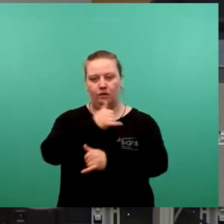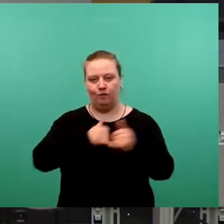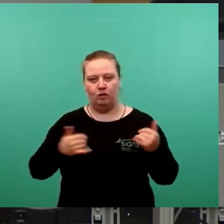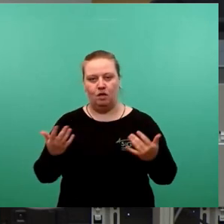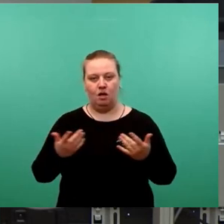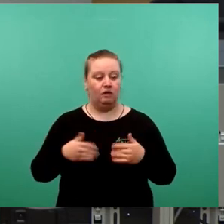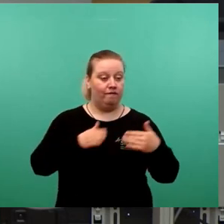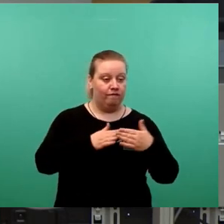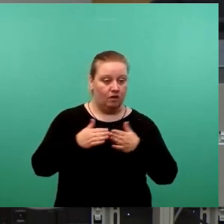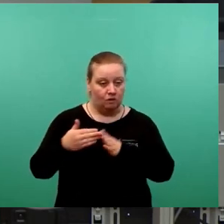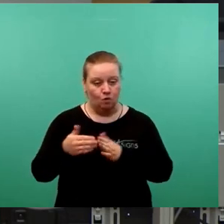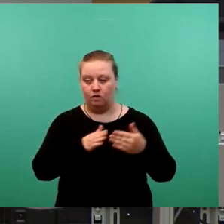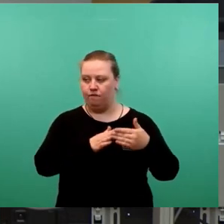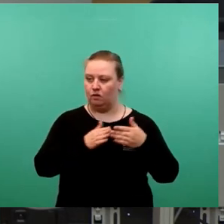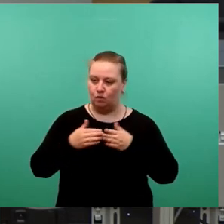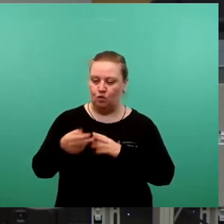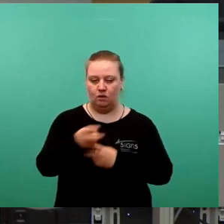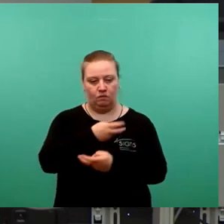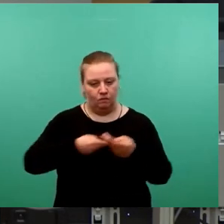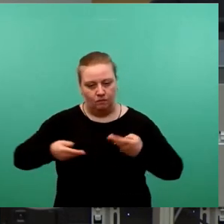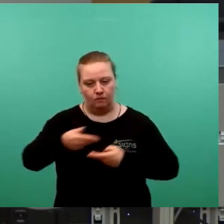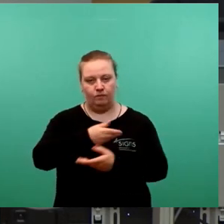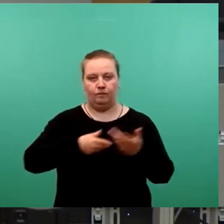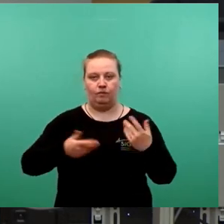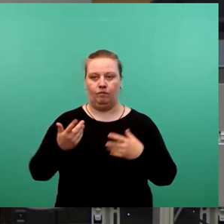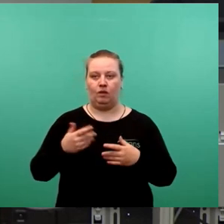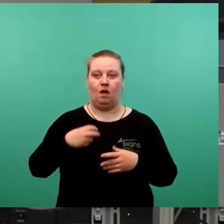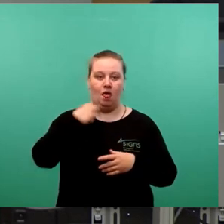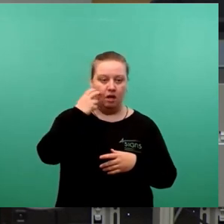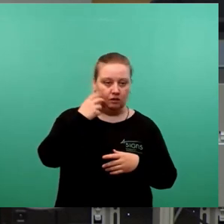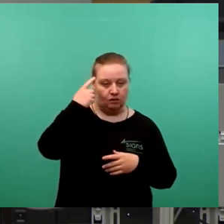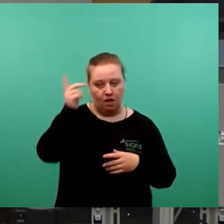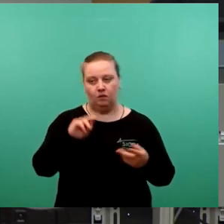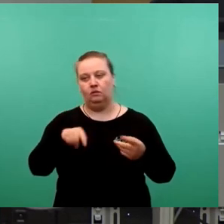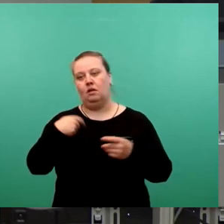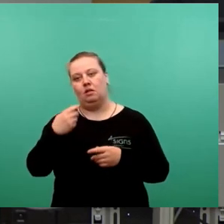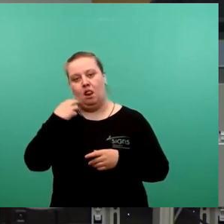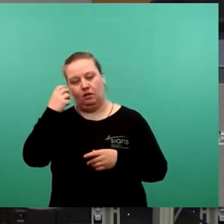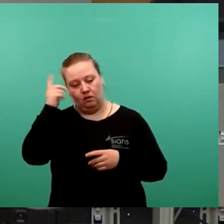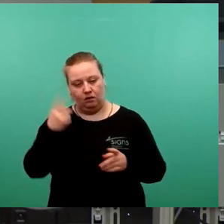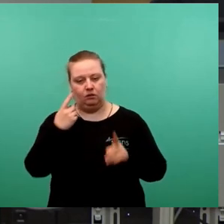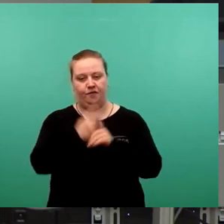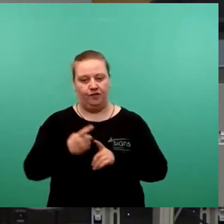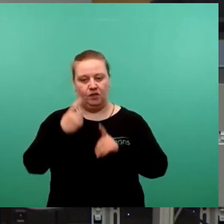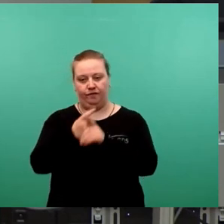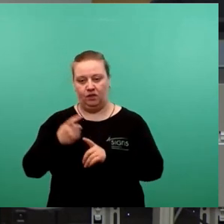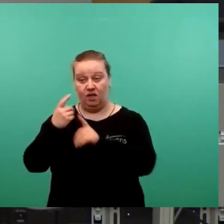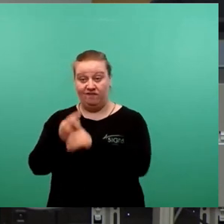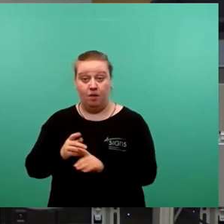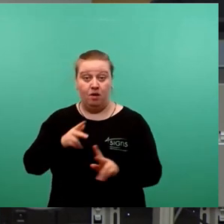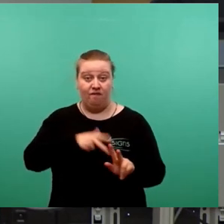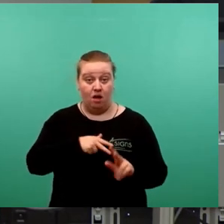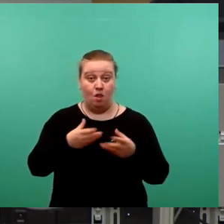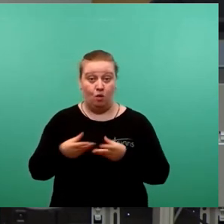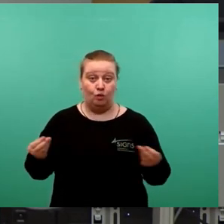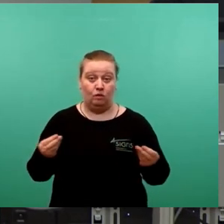Fraktionssitzung um Fraktionssitzung, Ältestenrat an Ältestenrat gereiht, ohne dass es eine Lösung